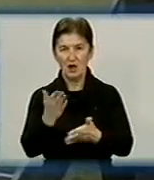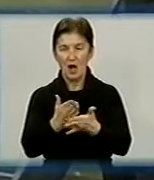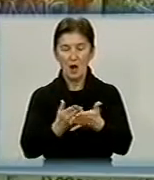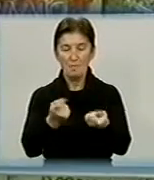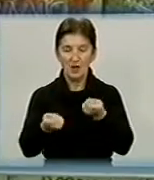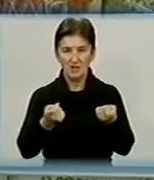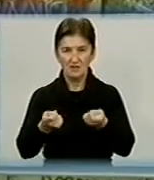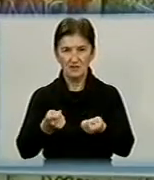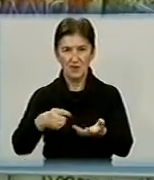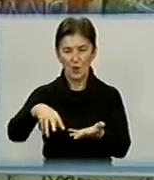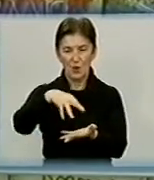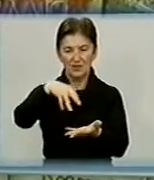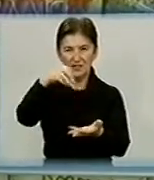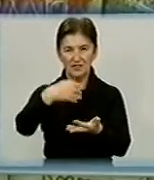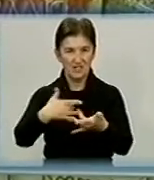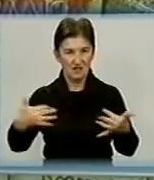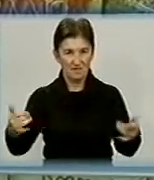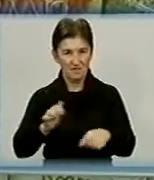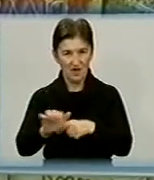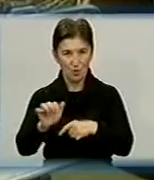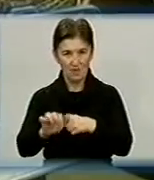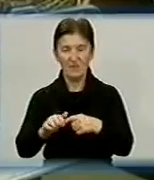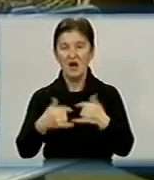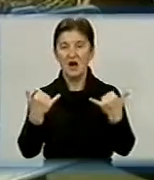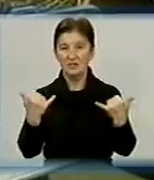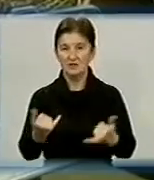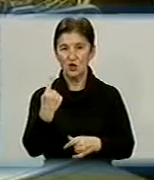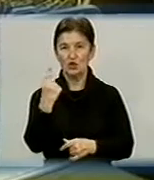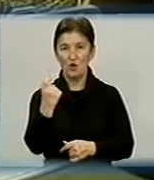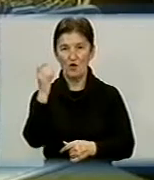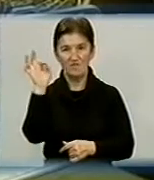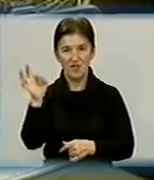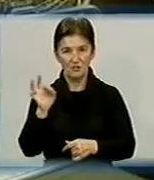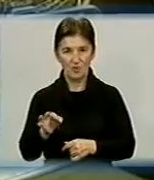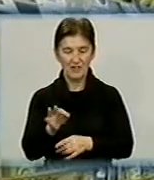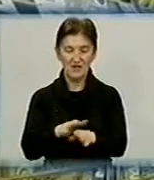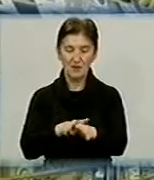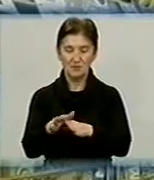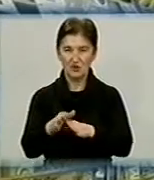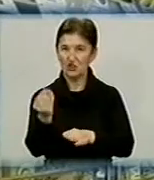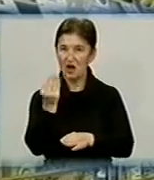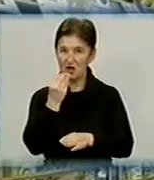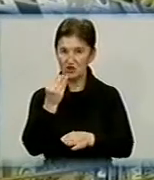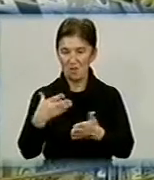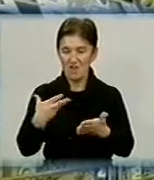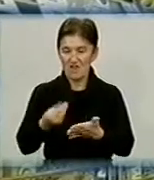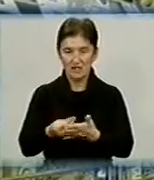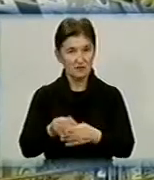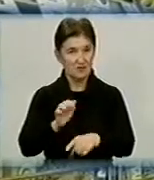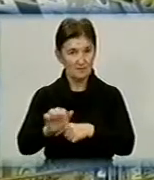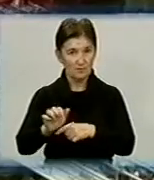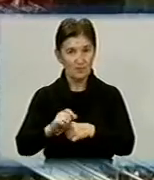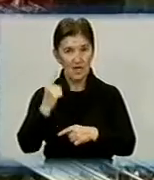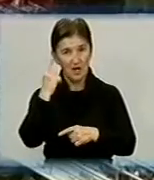круп та кондитерських виробів. За словами спеціалістів, нині область 100% забезпечена харчами власного виробництва, тож тепер орієнтується і на